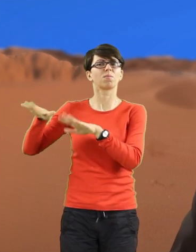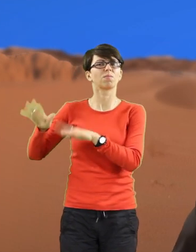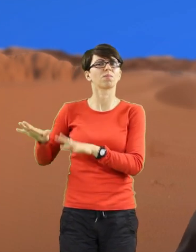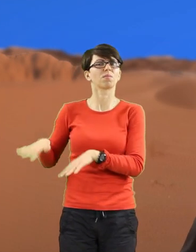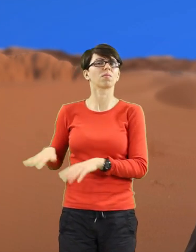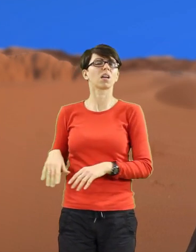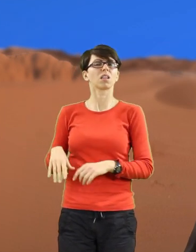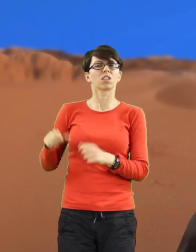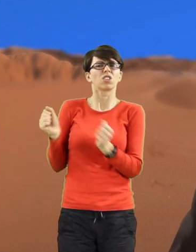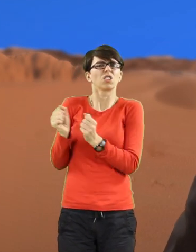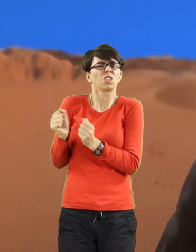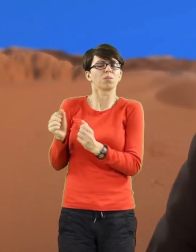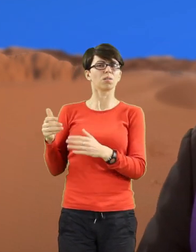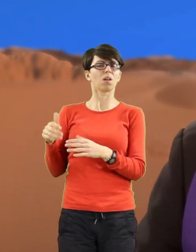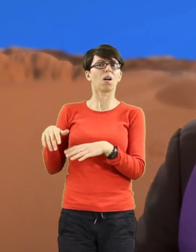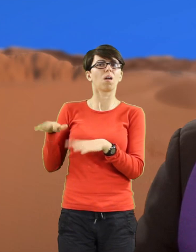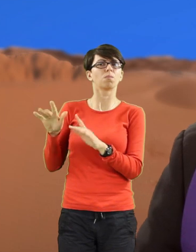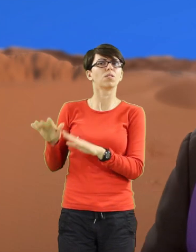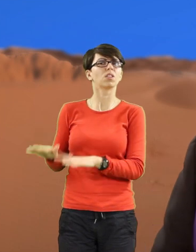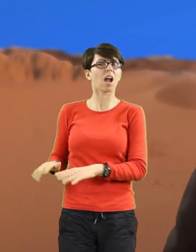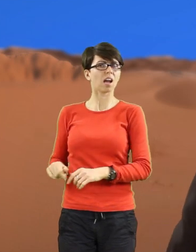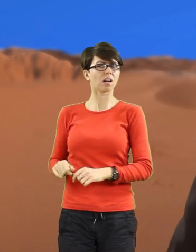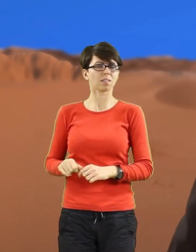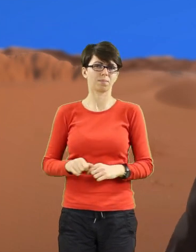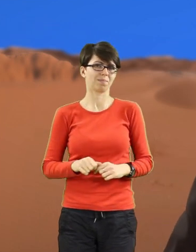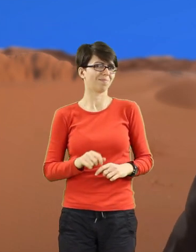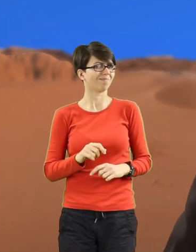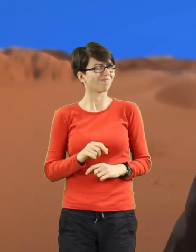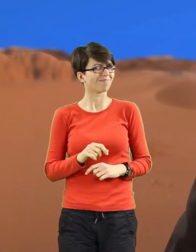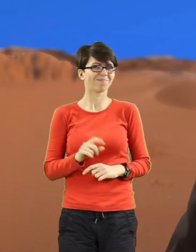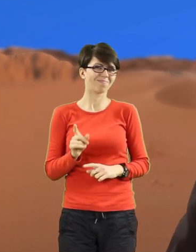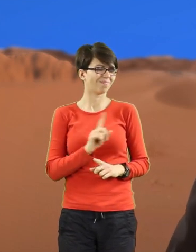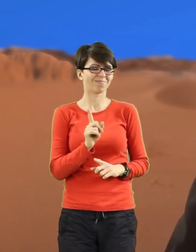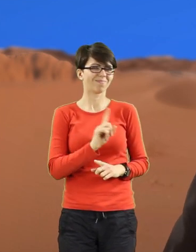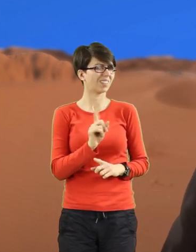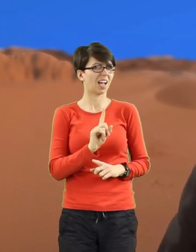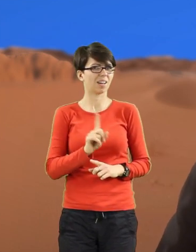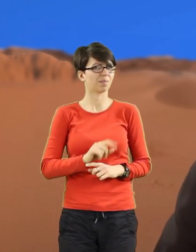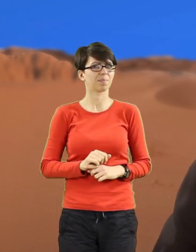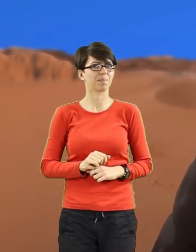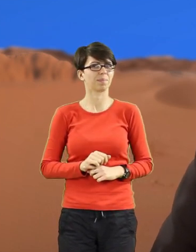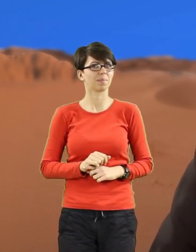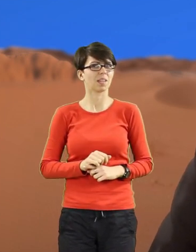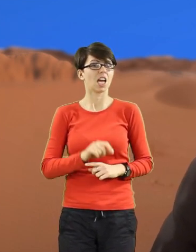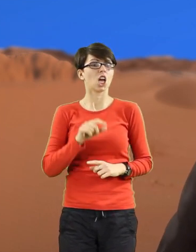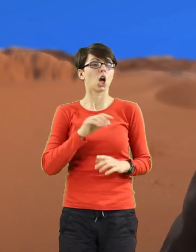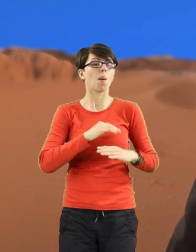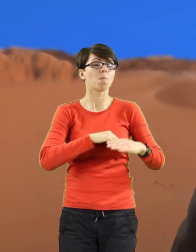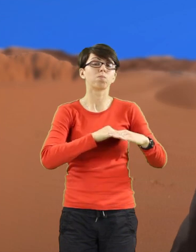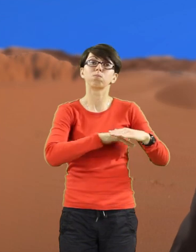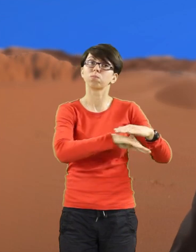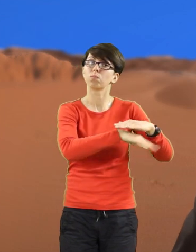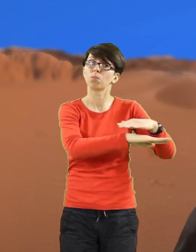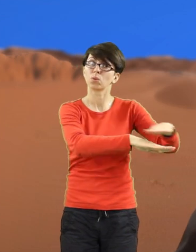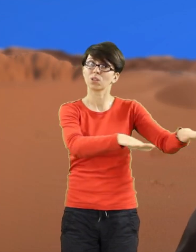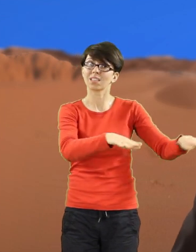panuje niska temperatura, kiedy deszcz, kiedy zimno, kiedy śnieg. To jest czas,